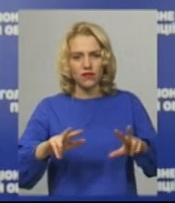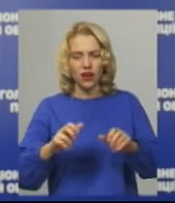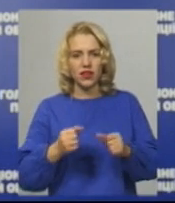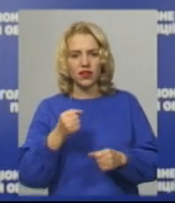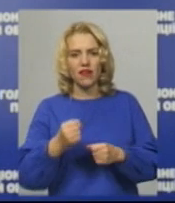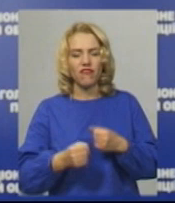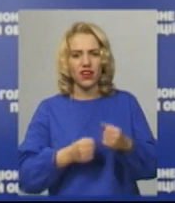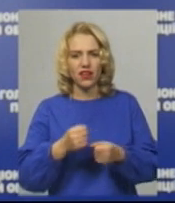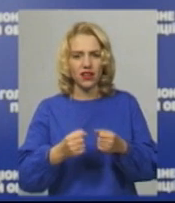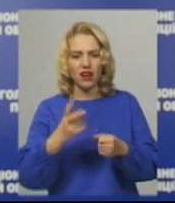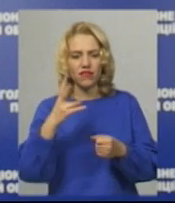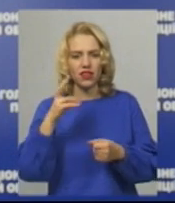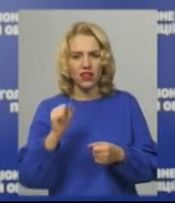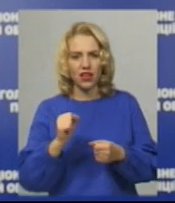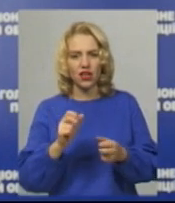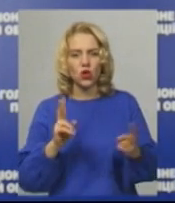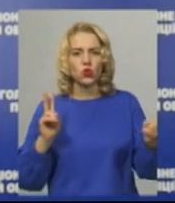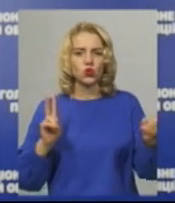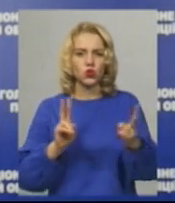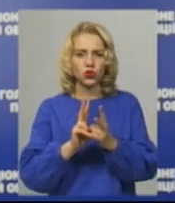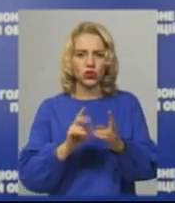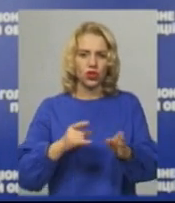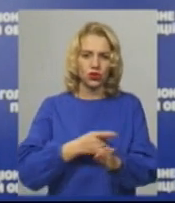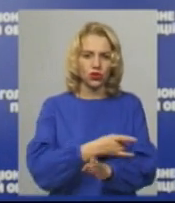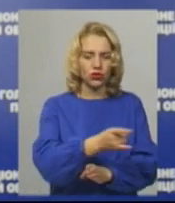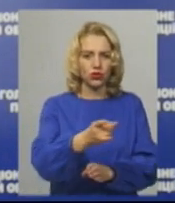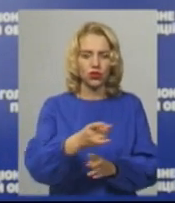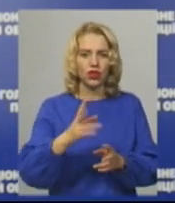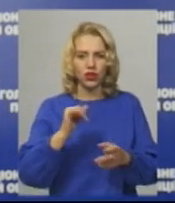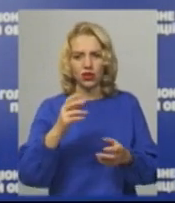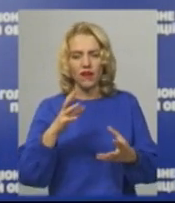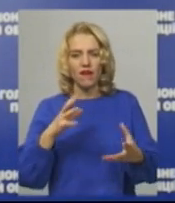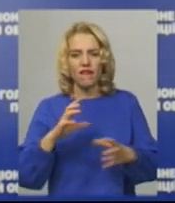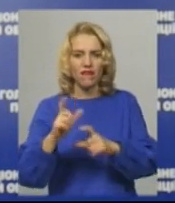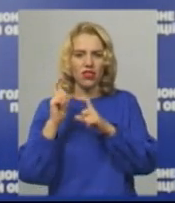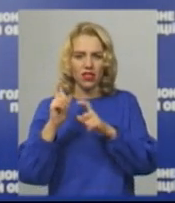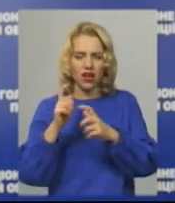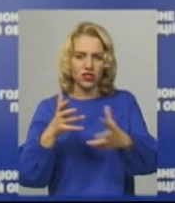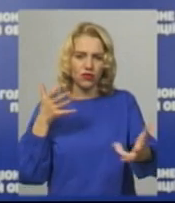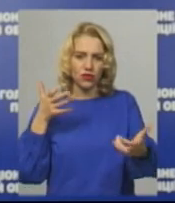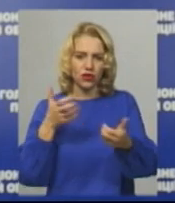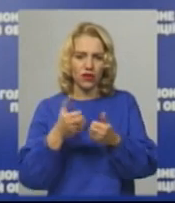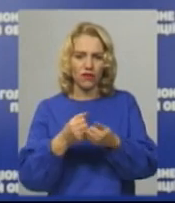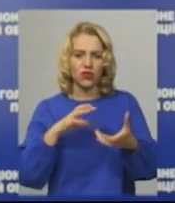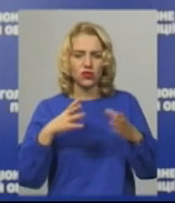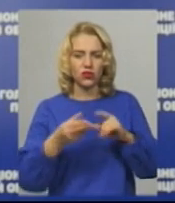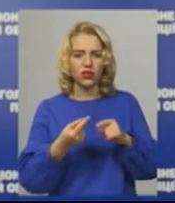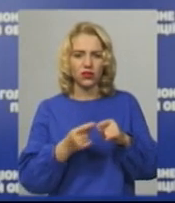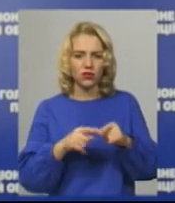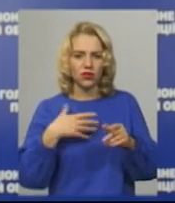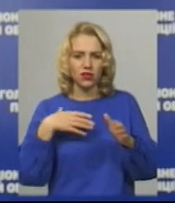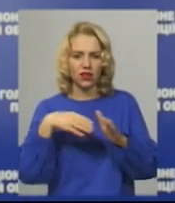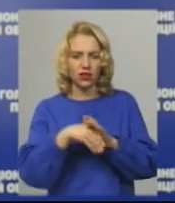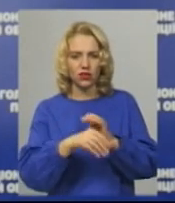руху, де зіткнувся з вантажівкою «ДАВ». В результаті цього зіткнення водій «Фольксвагена» 42-річний хмельничанин загинув.